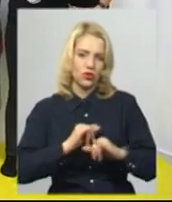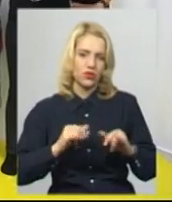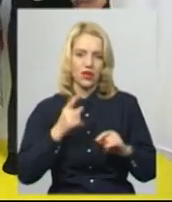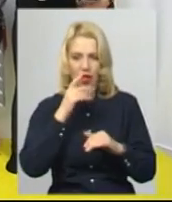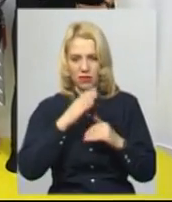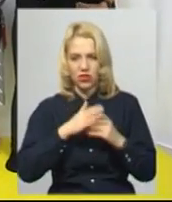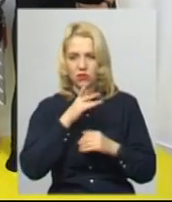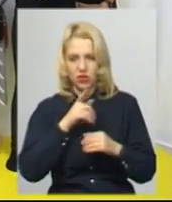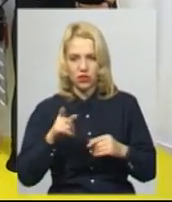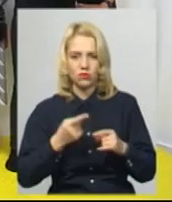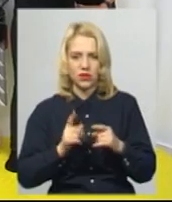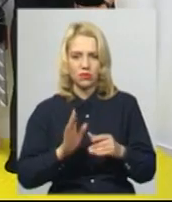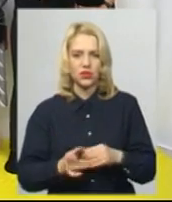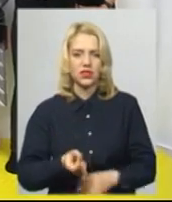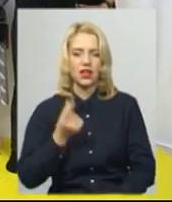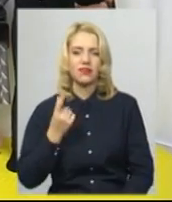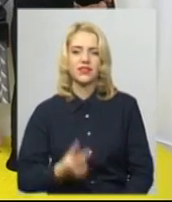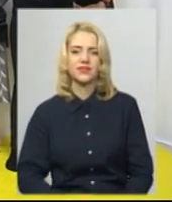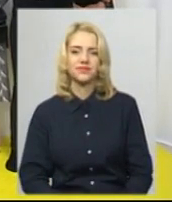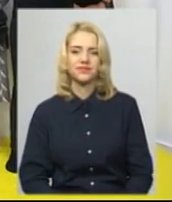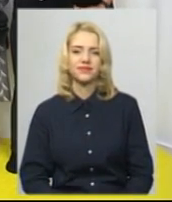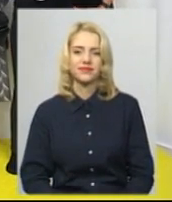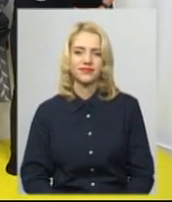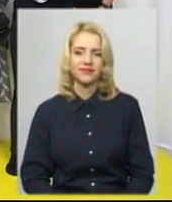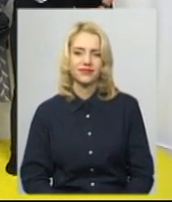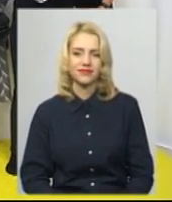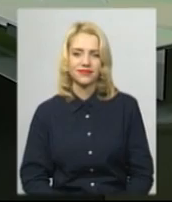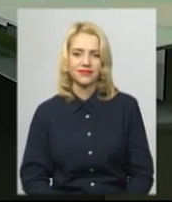Андрій Гуменний, Олександр Горшевський. Новини на Суспільному. Хмельницький.